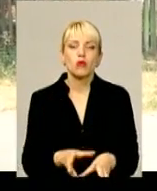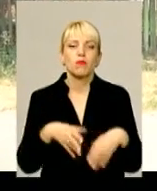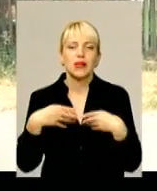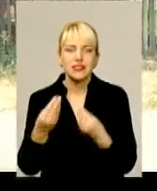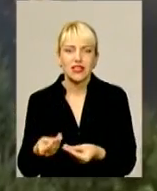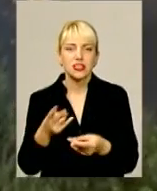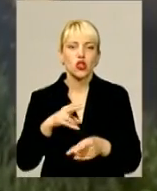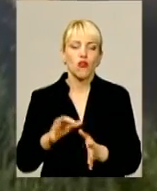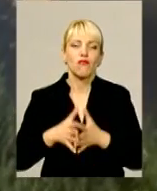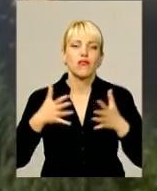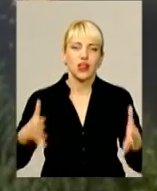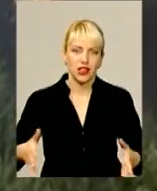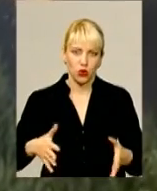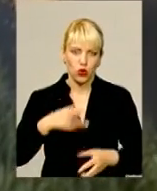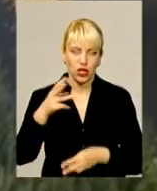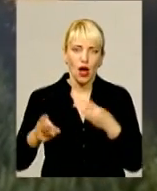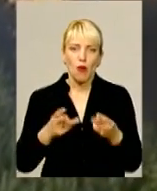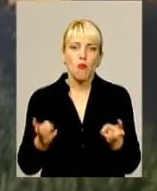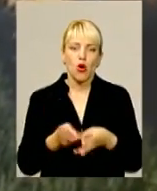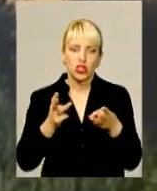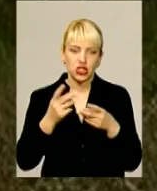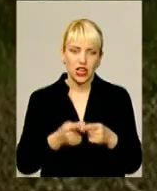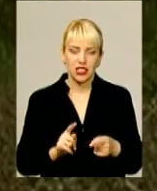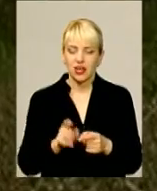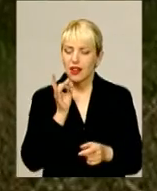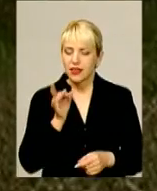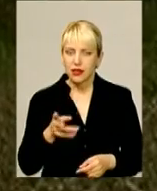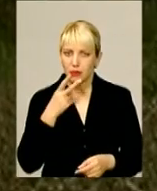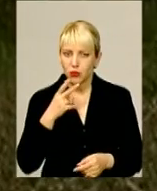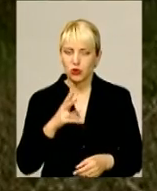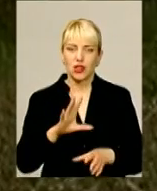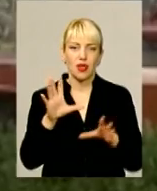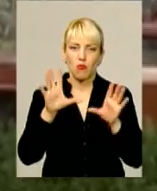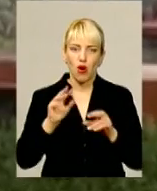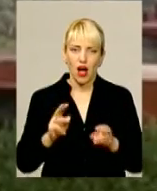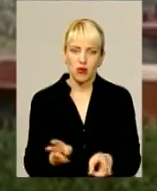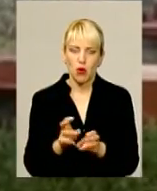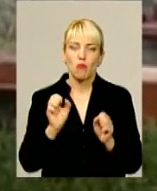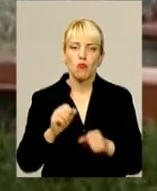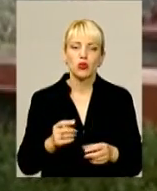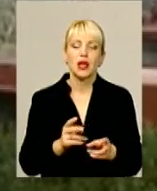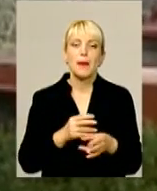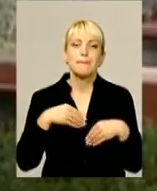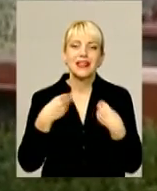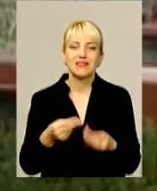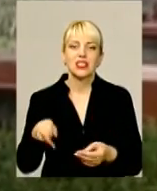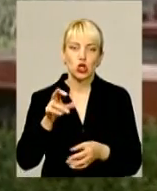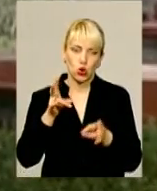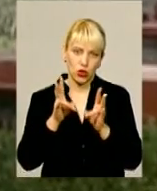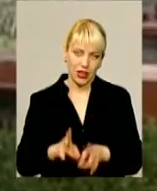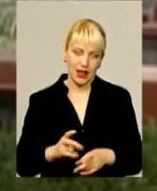масштабної пожежі. Підпалене сміття, кинутий недопалок чи непогашене багаття можуть призвести до трагедії, наголошують рятувальники.